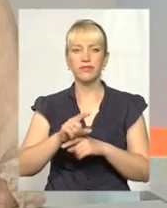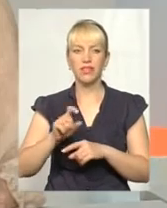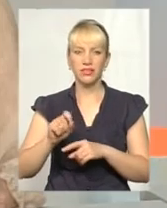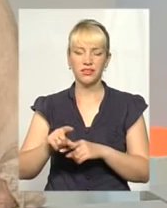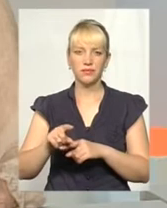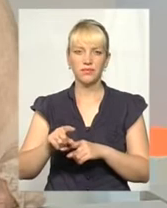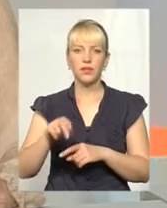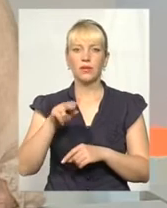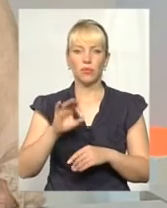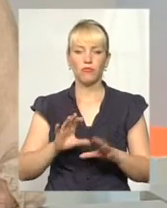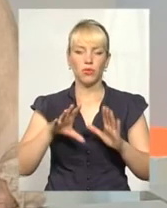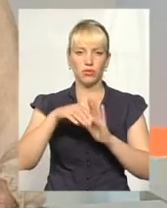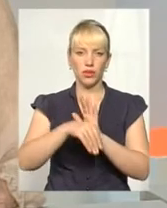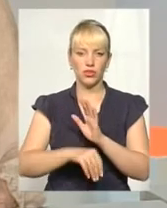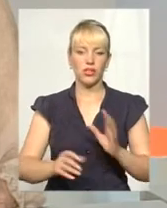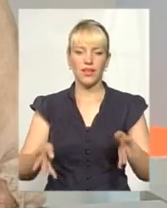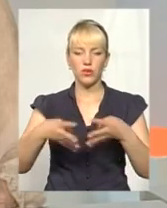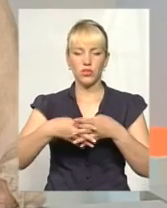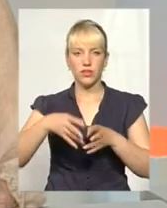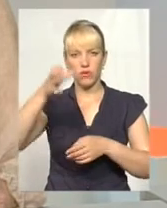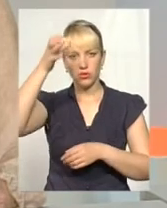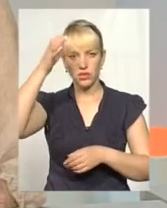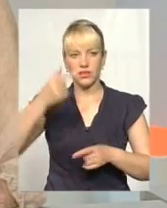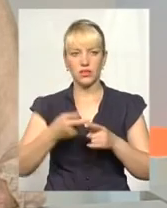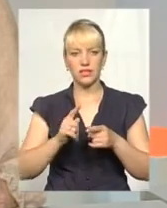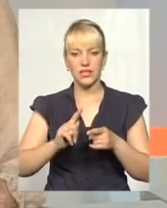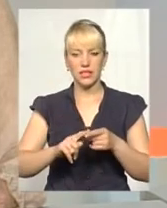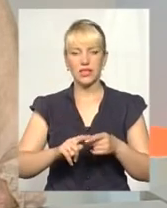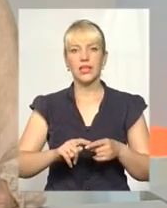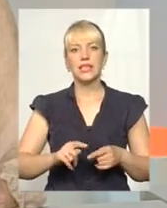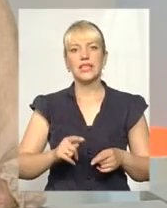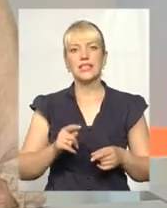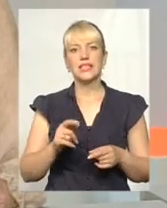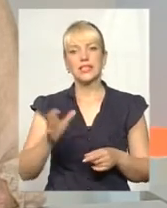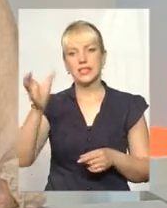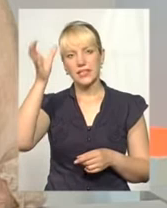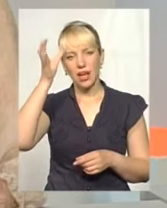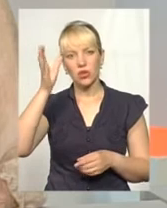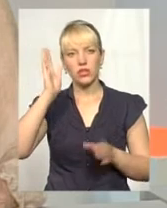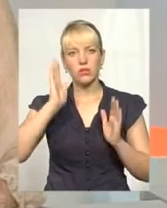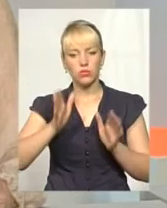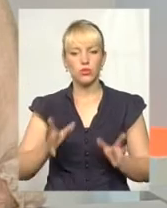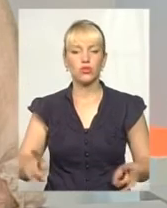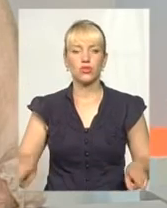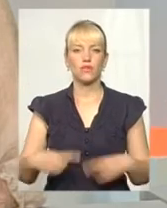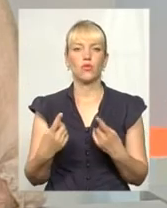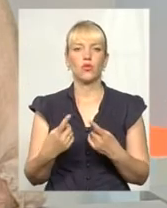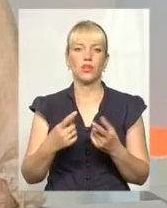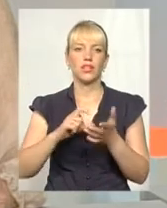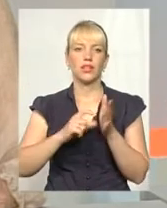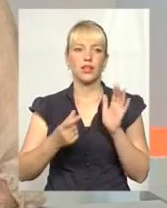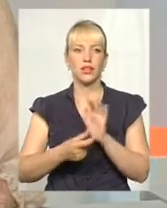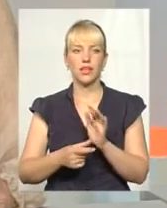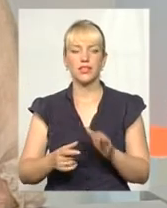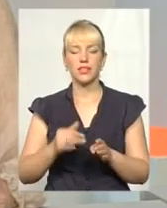по провадженню інклюзивної освіти. В цих закладах будуть створені класи з відповідною